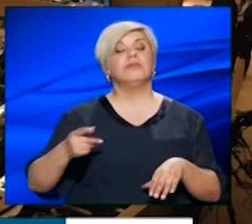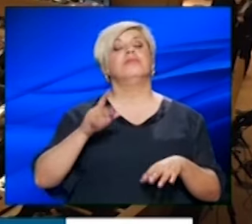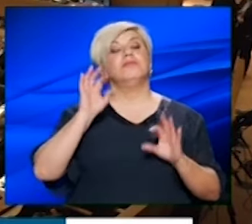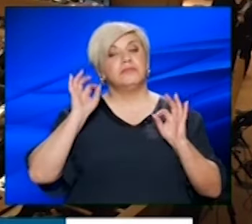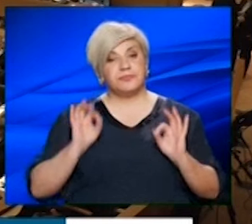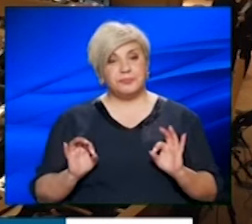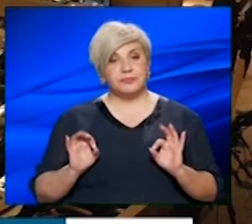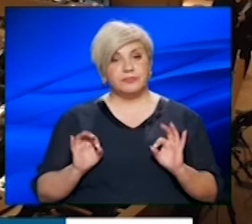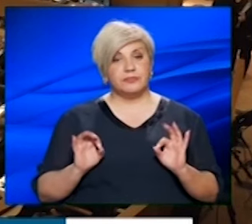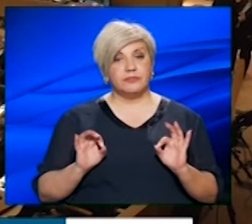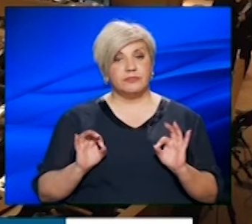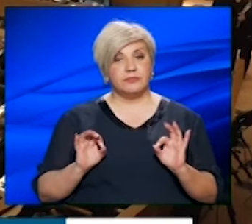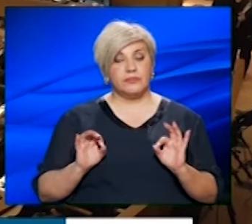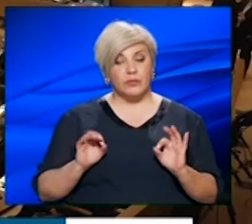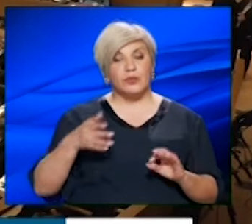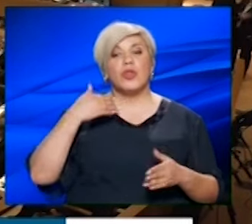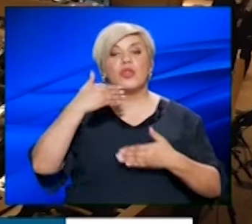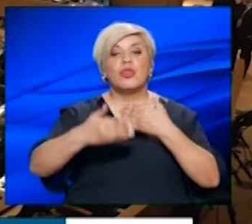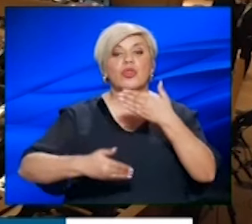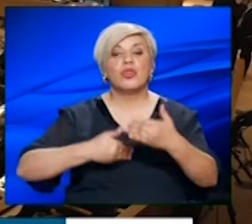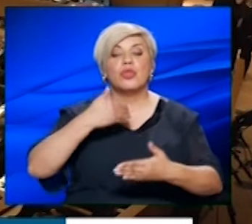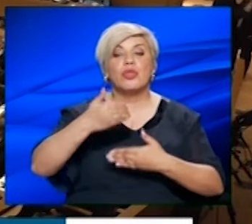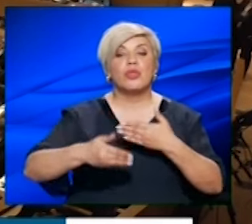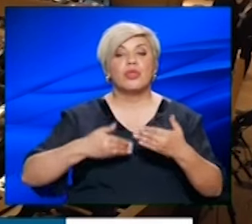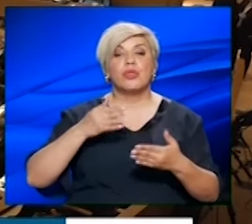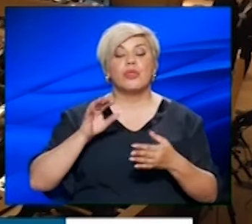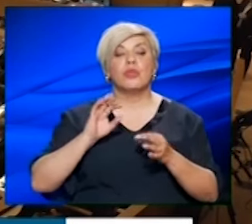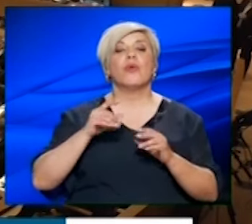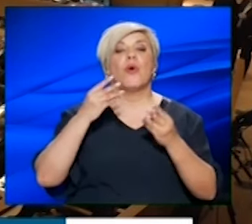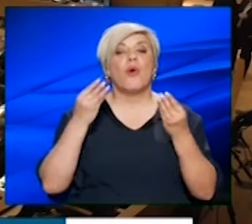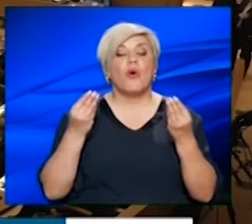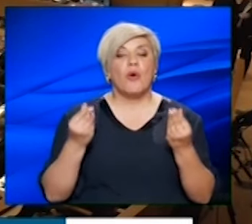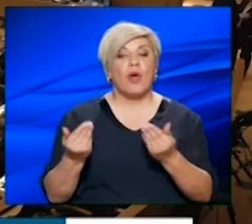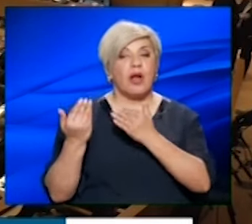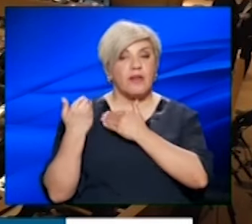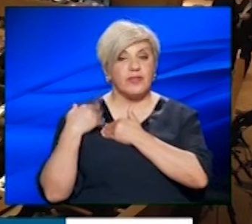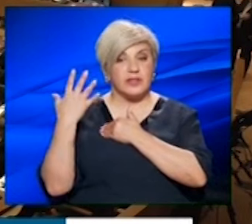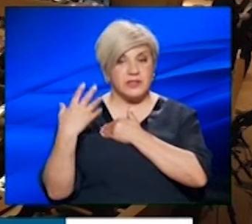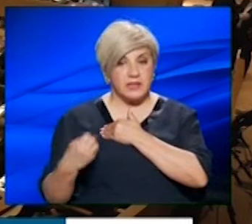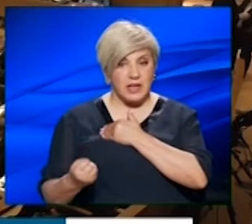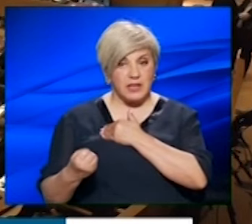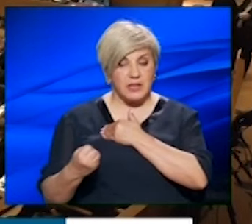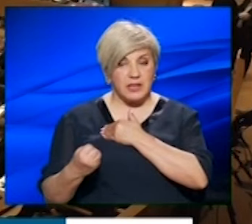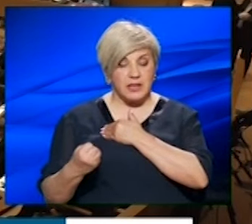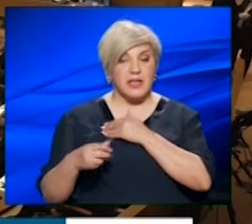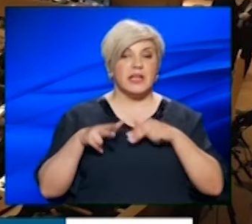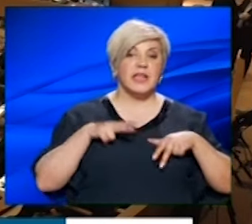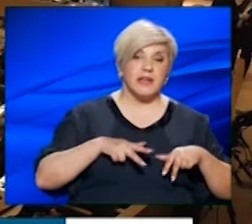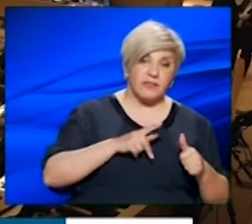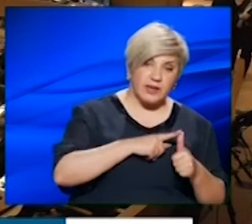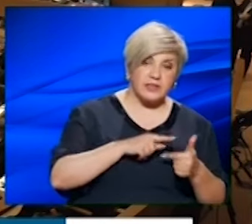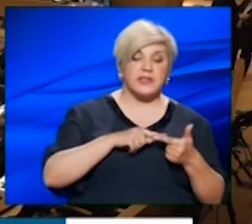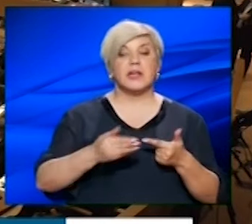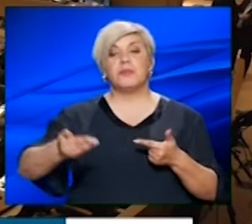Αρχή, ήταν ότι δρομολογούνταν με ό,τι ευθύνες έχει η κάθε, είτε η κυβέρνηση,